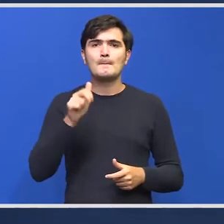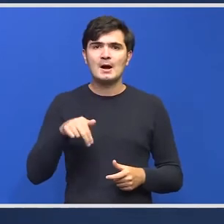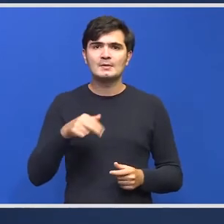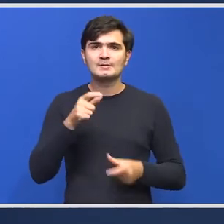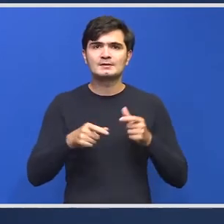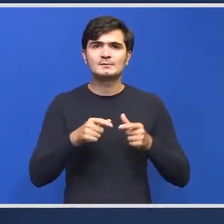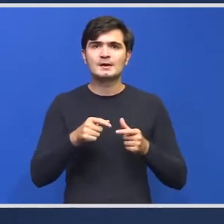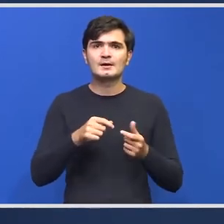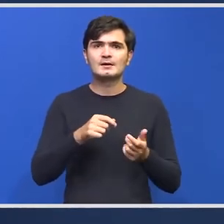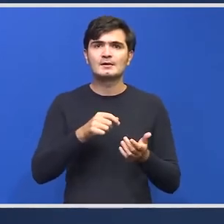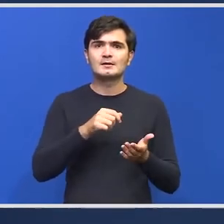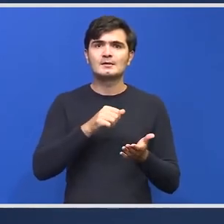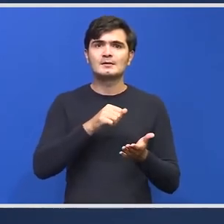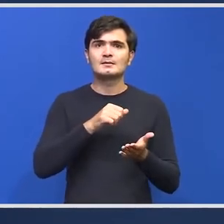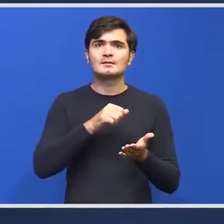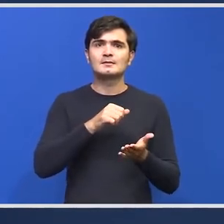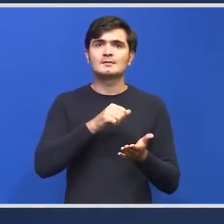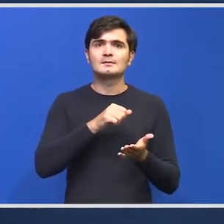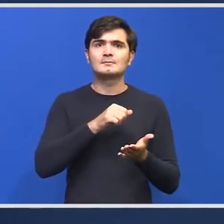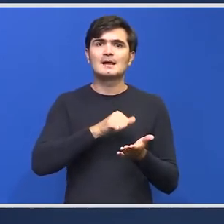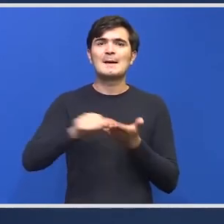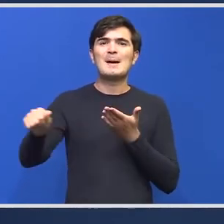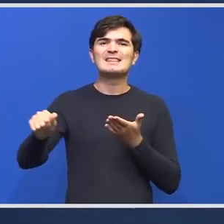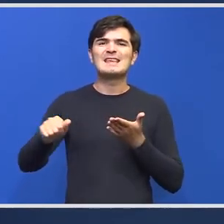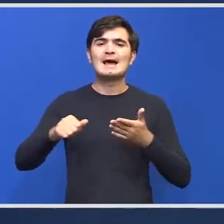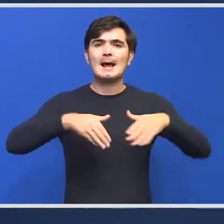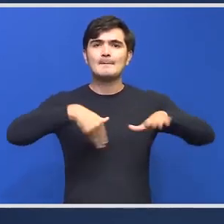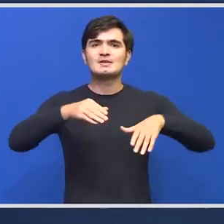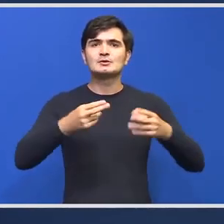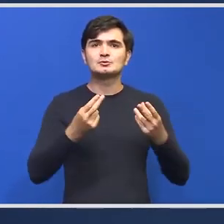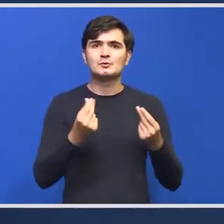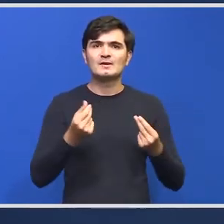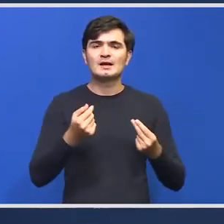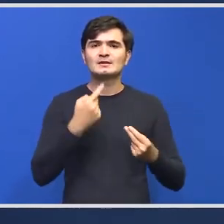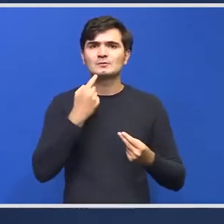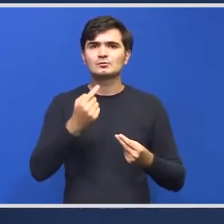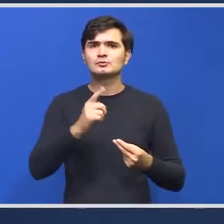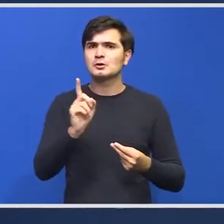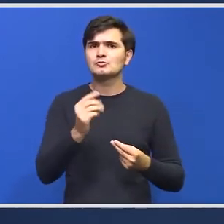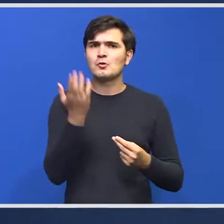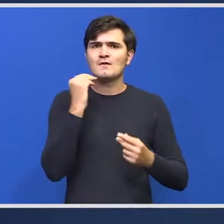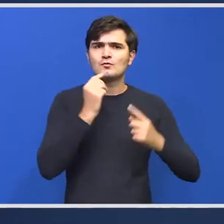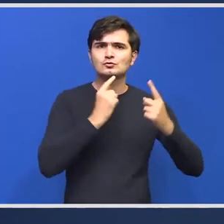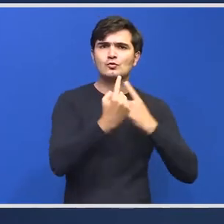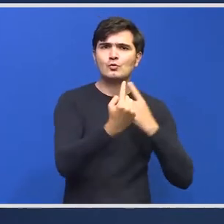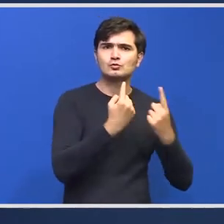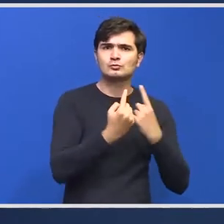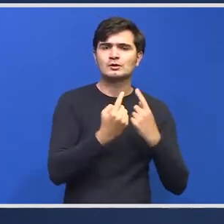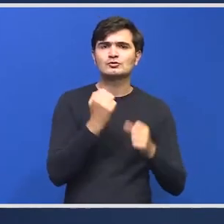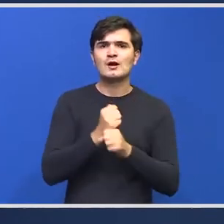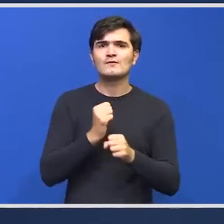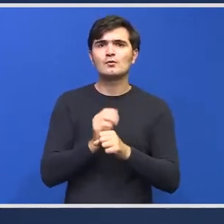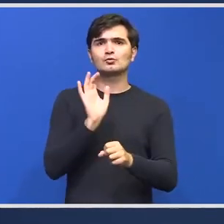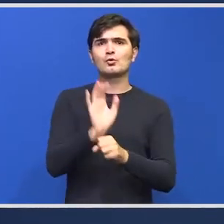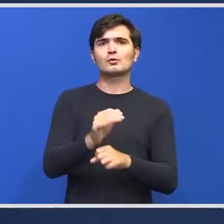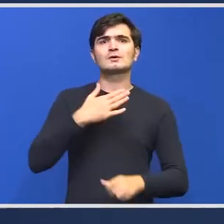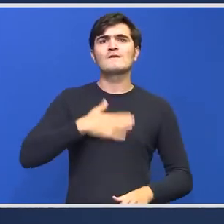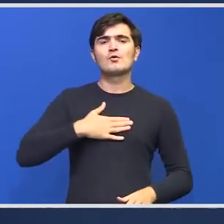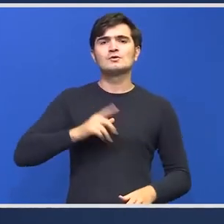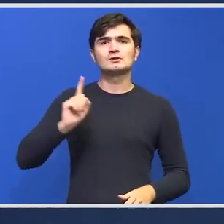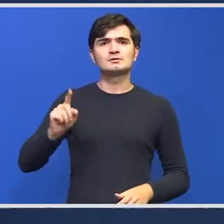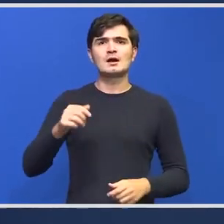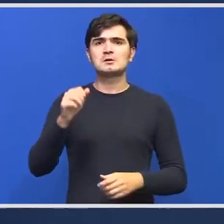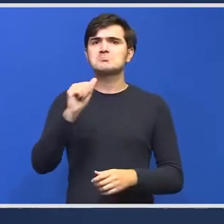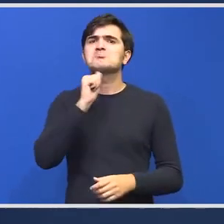remanierea pe care ați făcut-o, a ministrului finanțelor, că nu a fost consultat și totul s-a făcut împotriva văinței sale, nici măcar